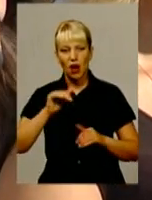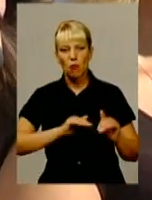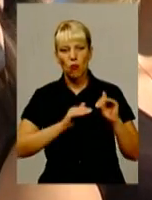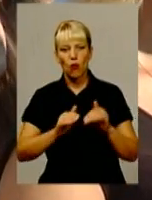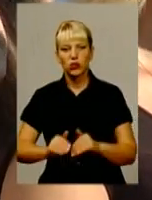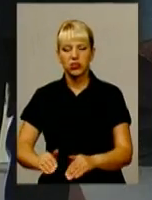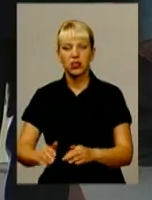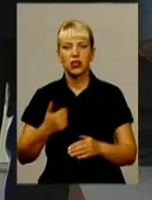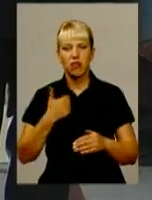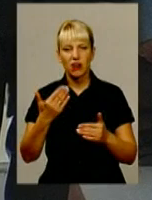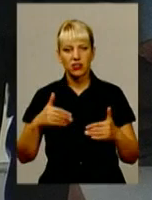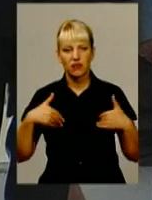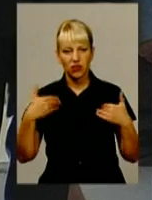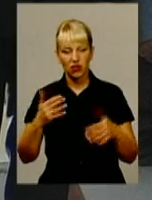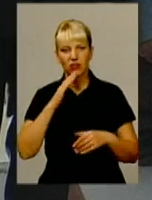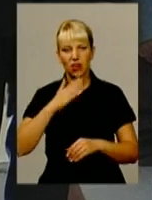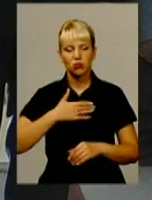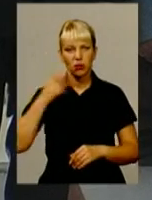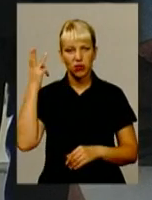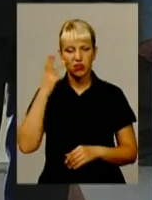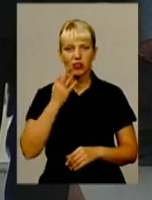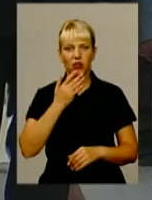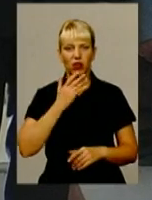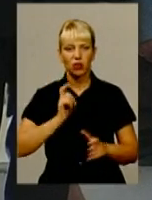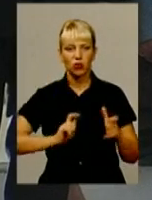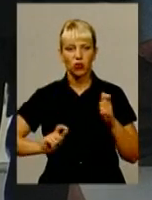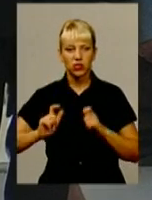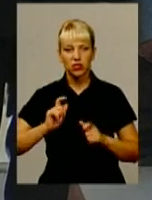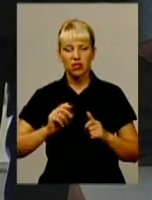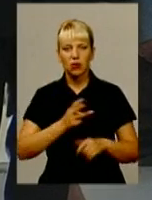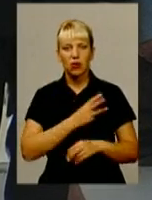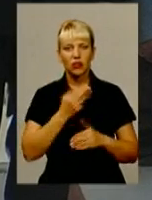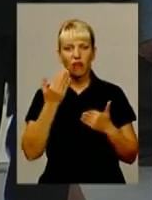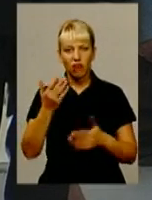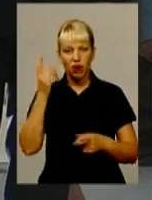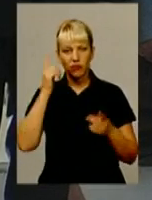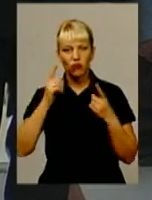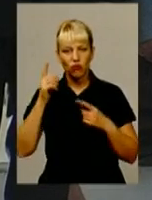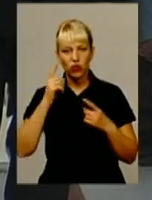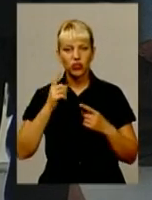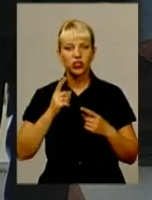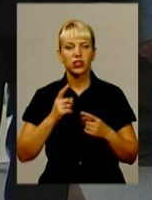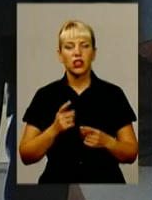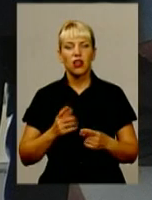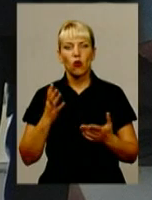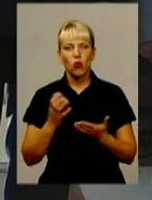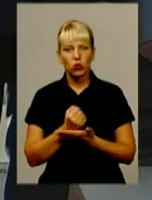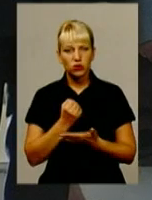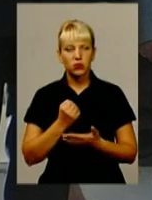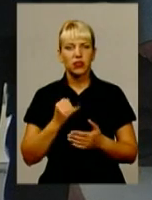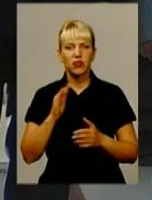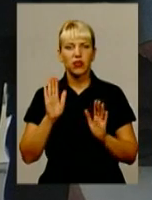Я вас вітаю в нашому Хмельницькому національному університеті, бажаю вам творчих успіхів, здобутків,